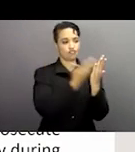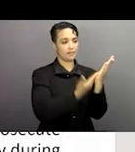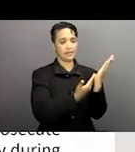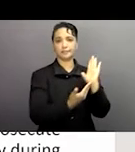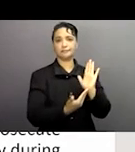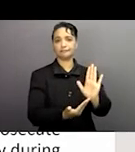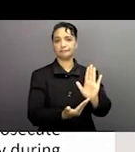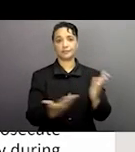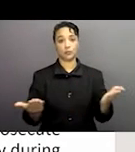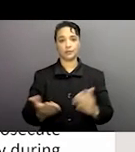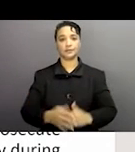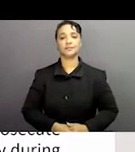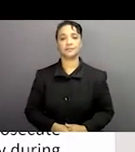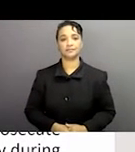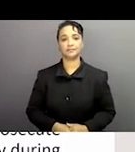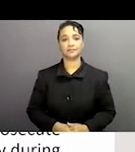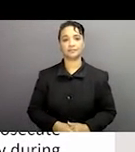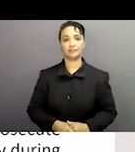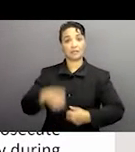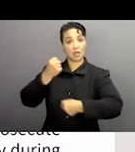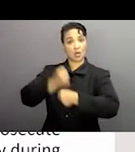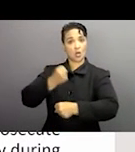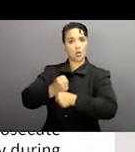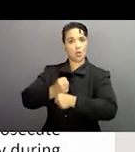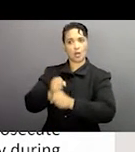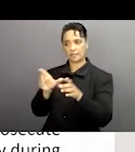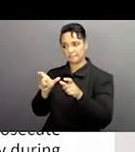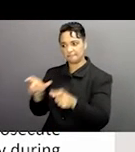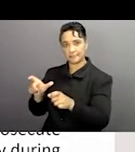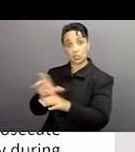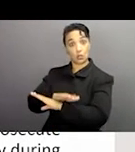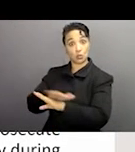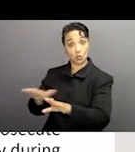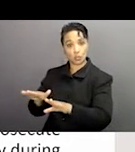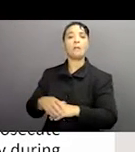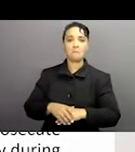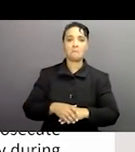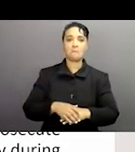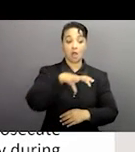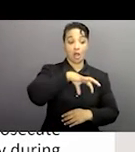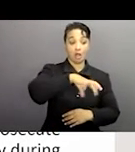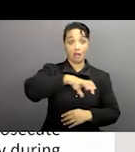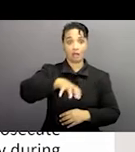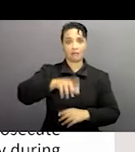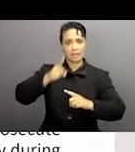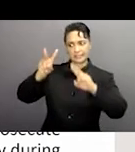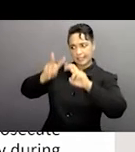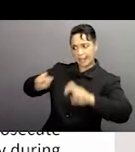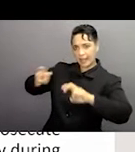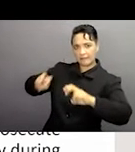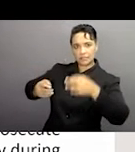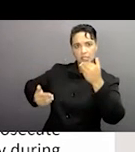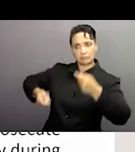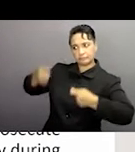recherches en relation justement de cette les attaques doivent faire des enquêtes faire des poursuites